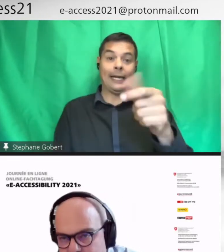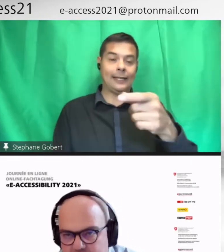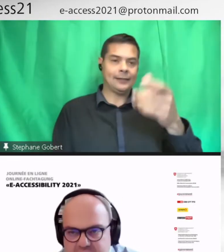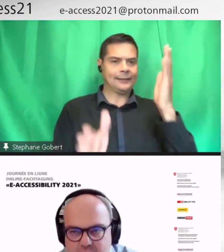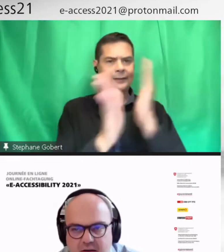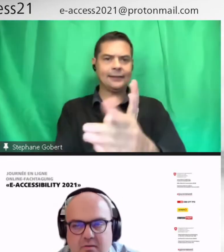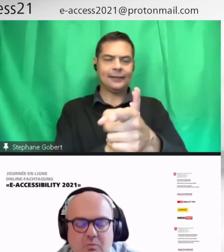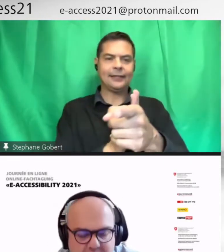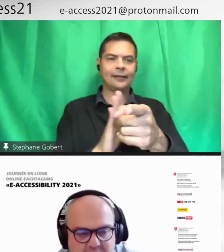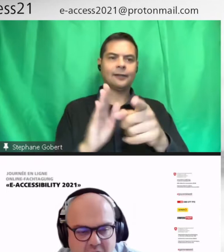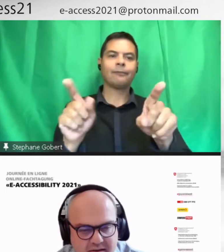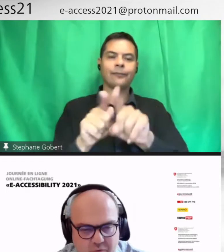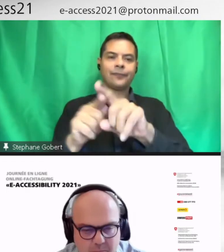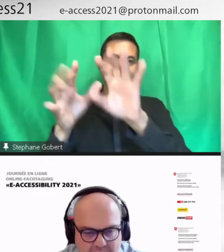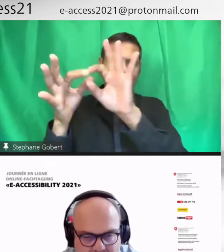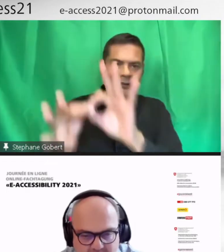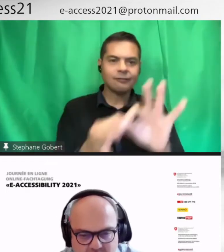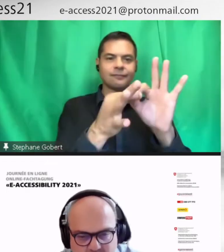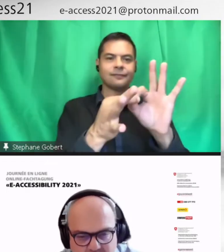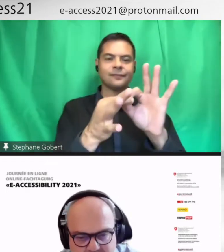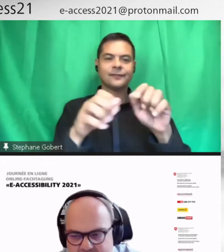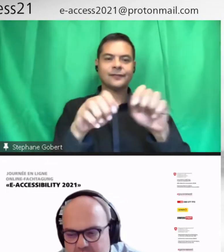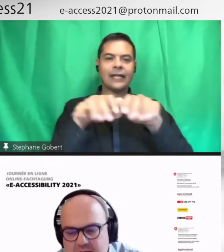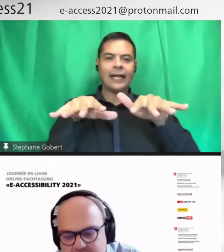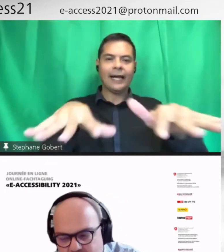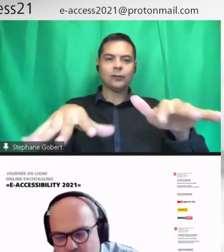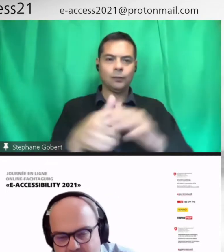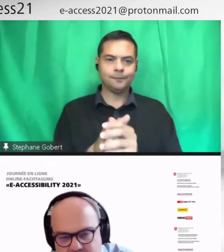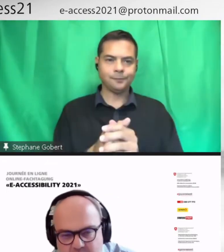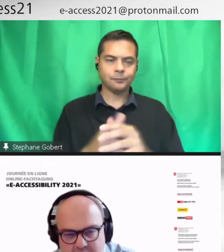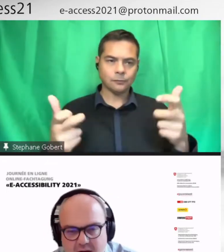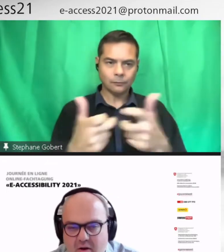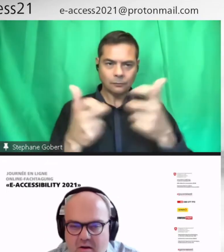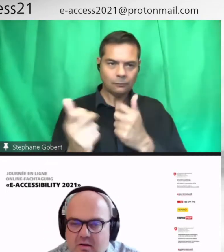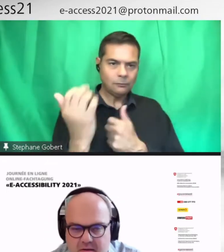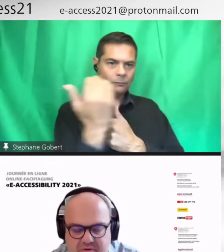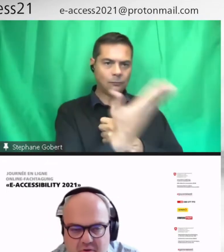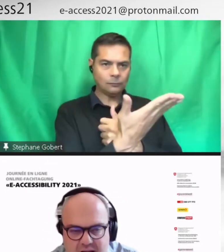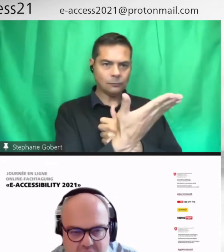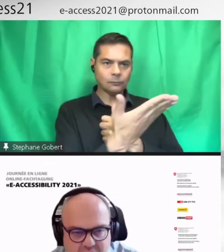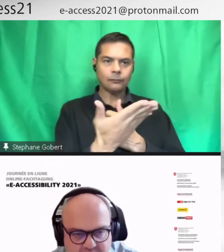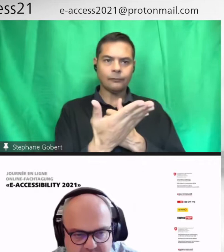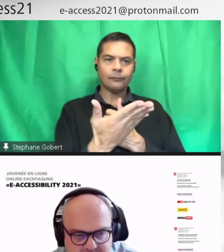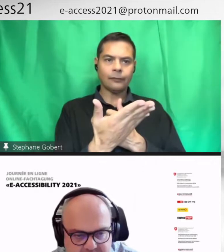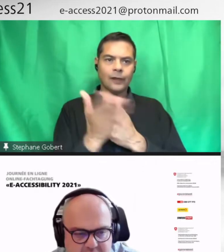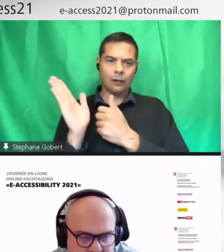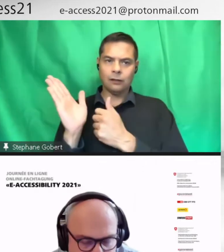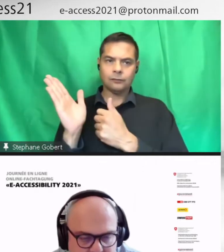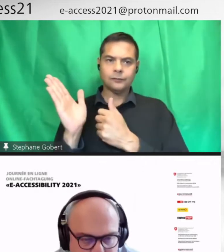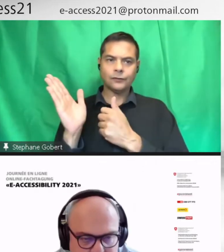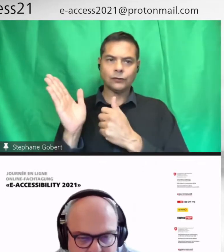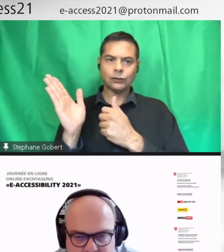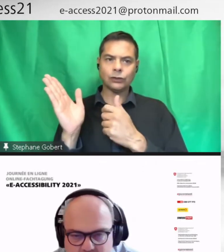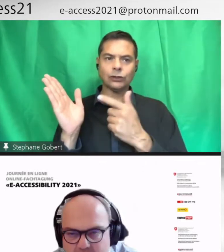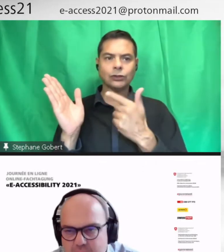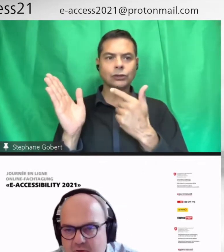donc qu'on puisse travailler en réseau. Donc, si on regarde les développements actuels, et puis si on regarde les ouvrages qui existent au niveau